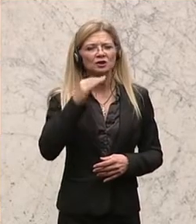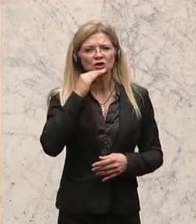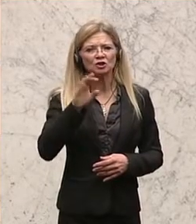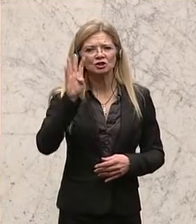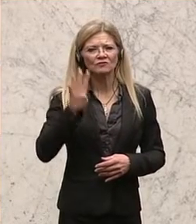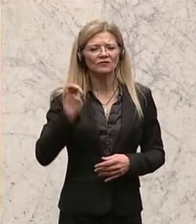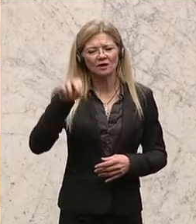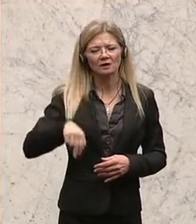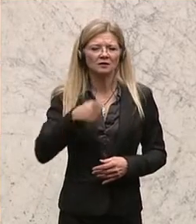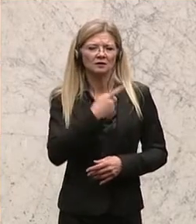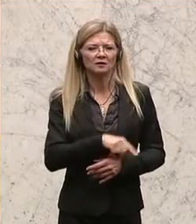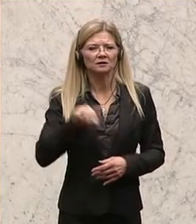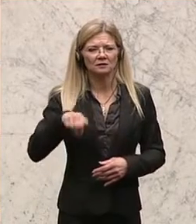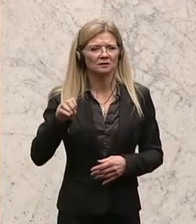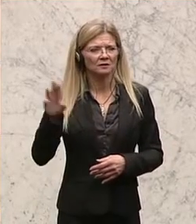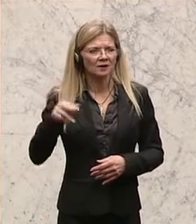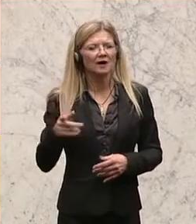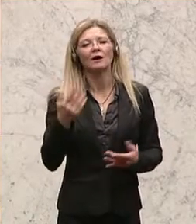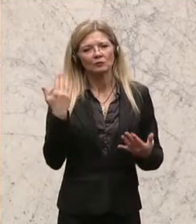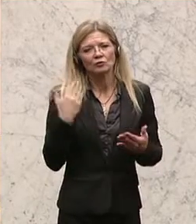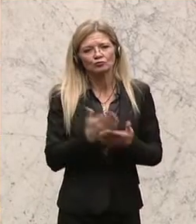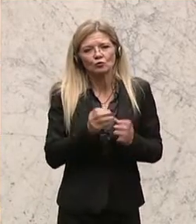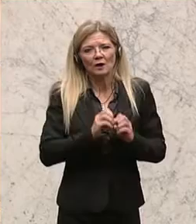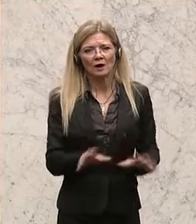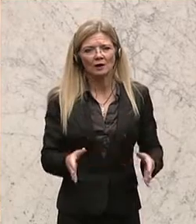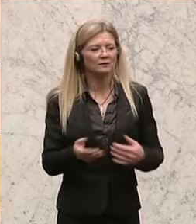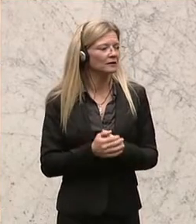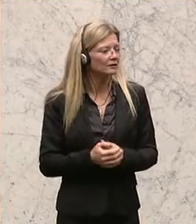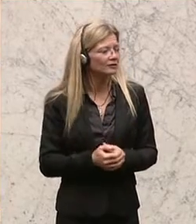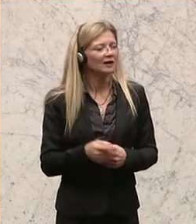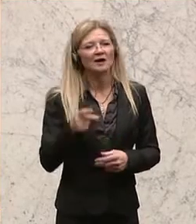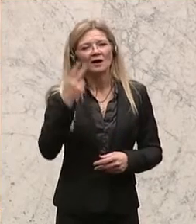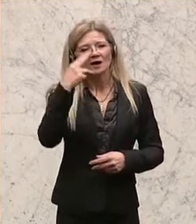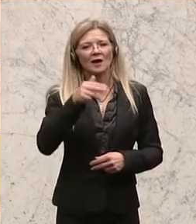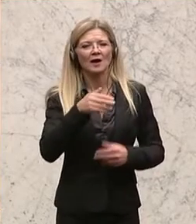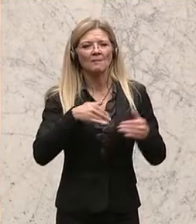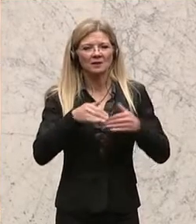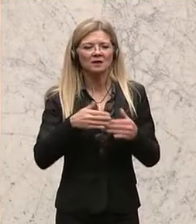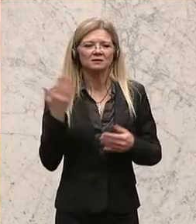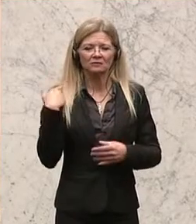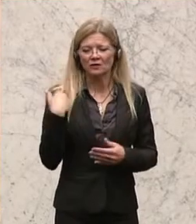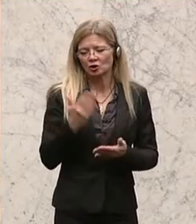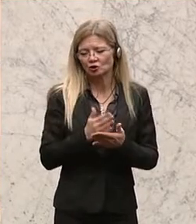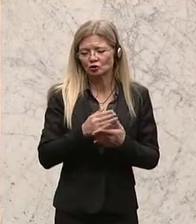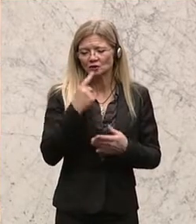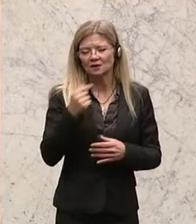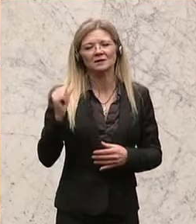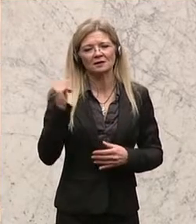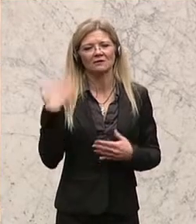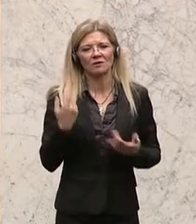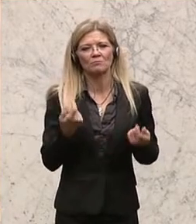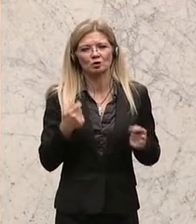gestern wurde der Beschluss gefasst, dass die Sozialversicherungsbeiträge des Bundes nach wie vor gesichert sind